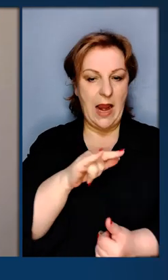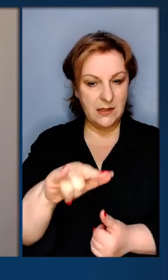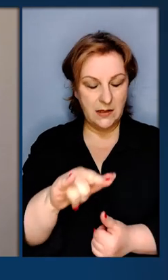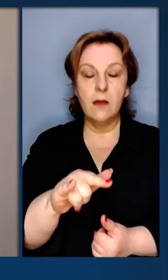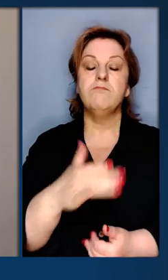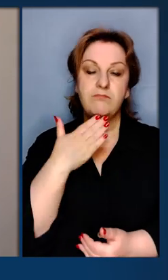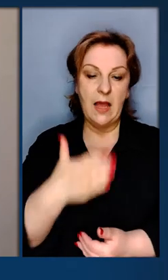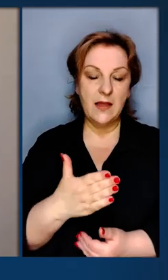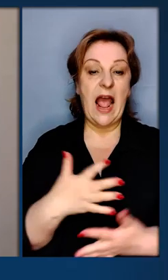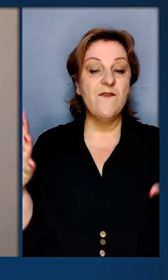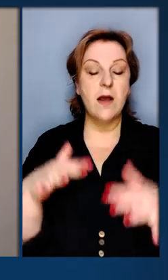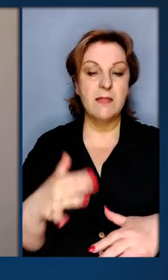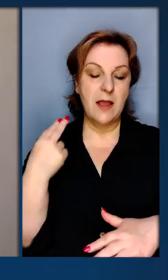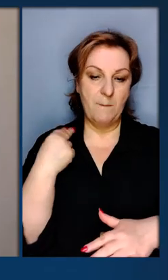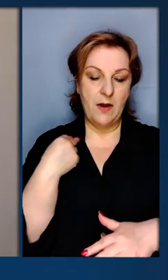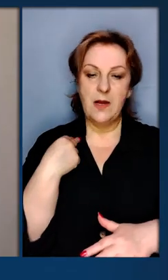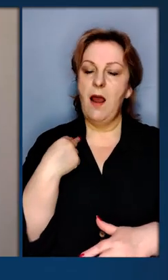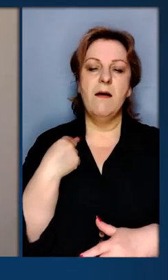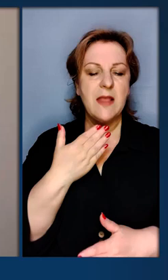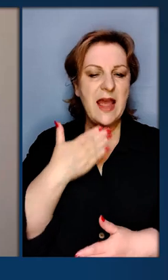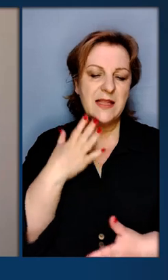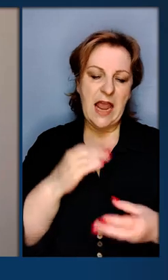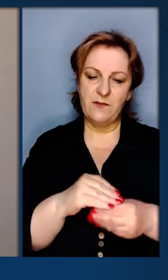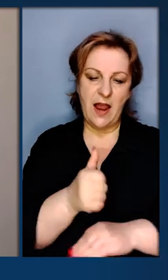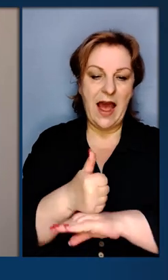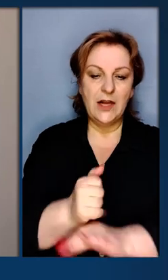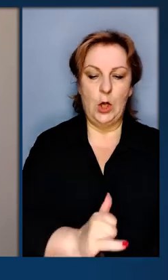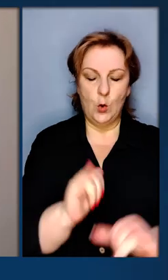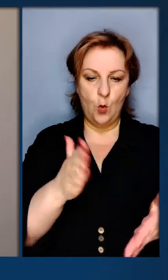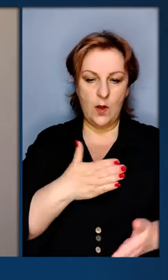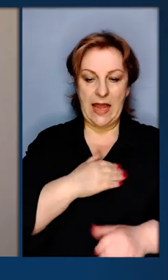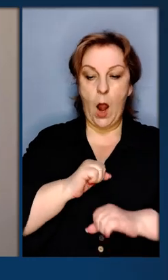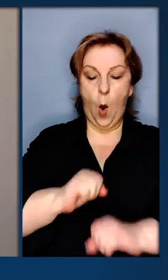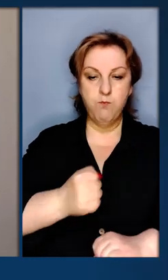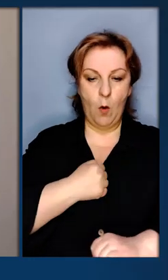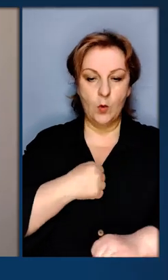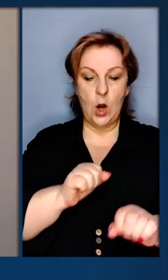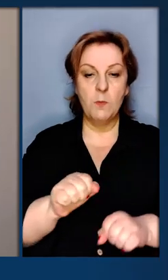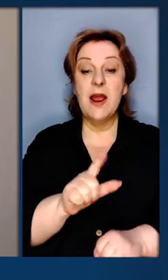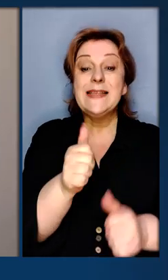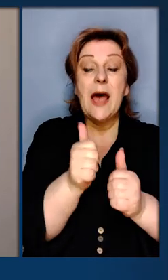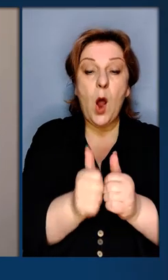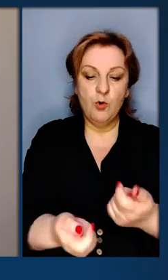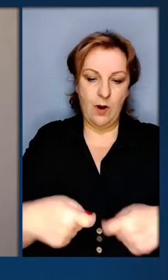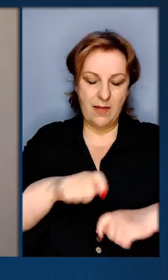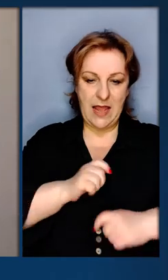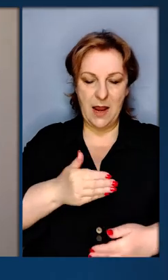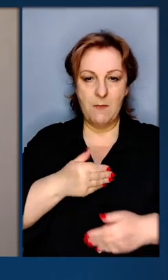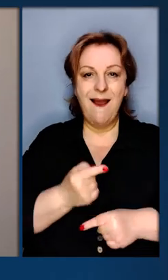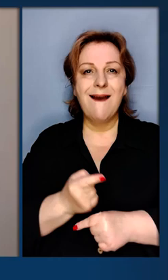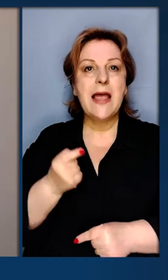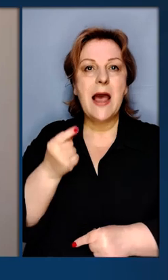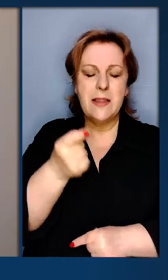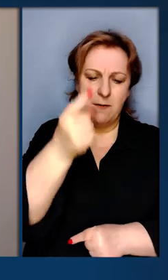винищувачів. Дякую. Великобританія. Дякую за незмінне лідерство в розширенні наших оборонних можливостей та за кожну